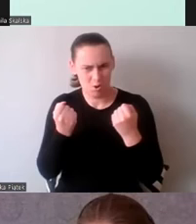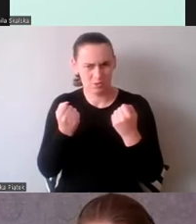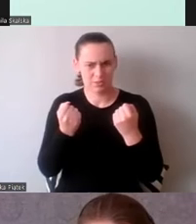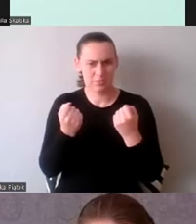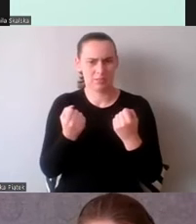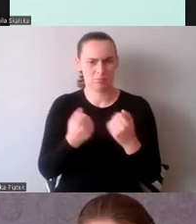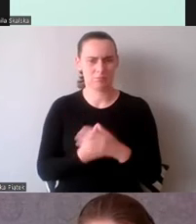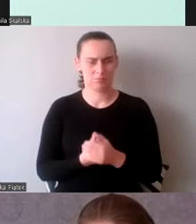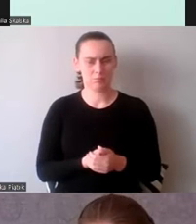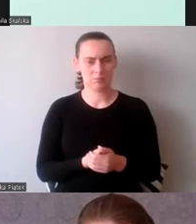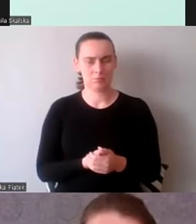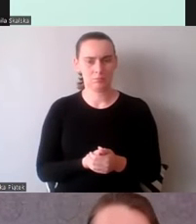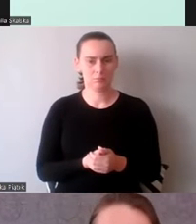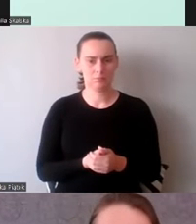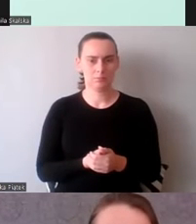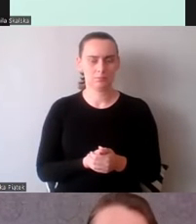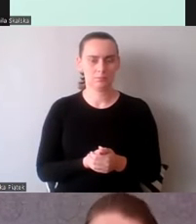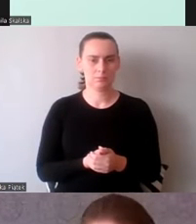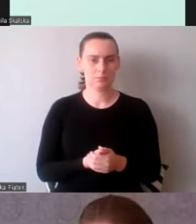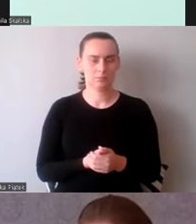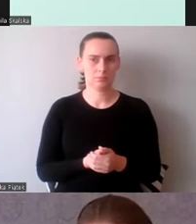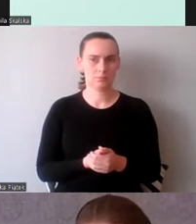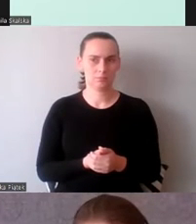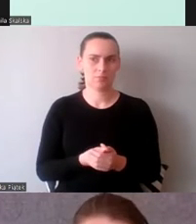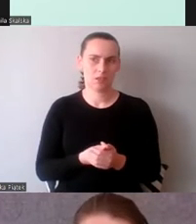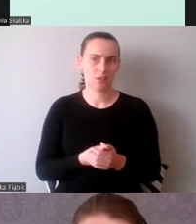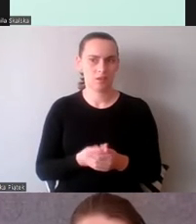może ucierpieć jego tłumaczenie.